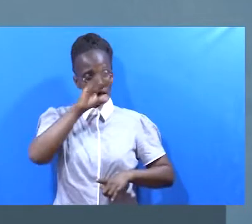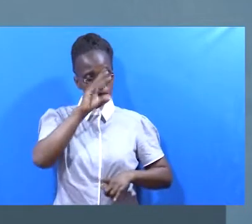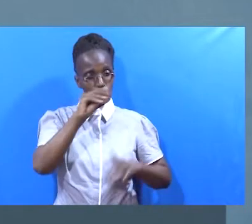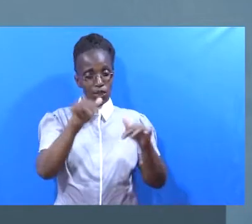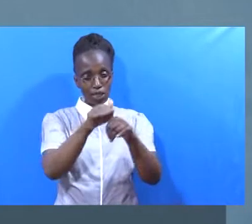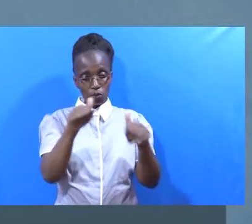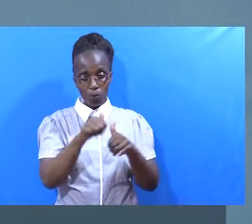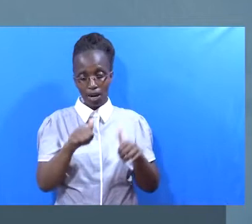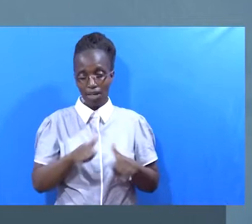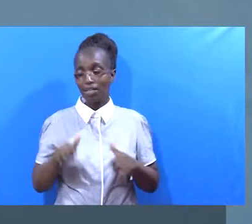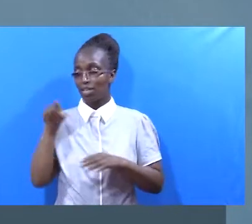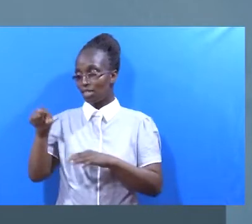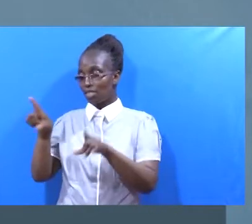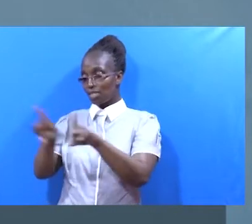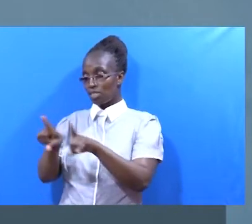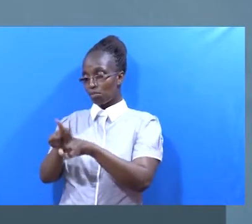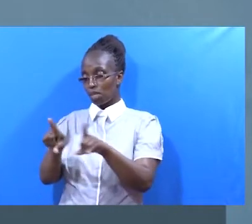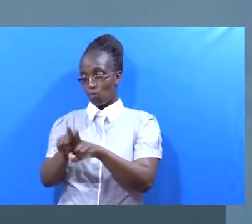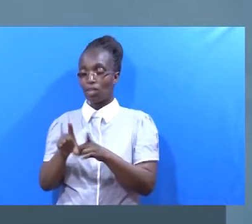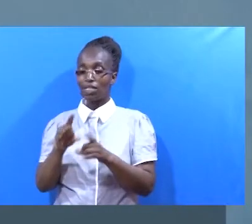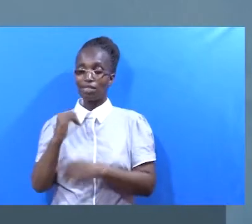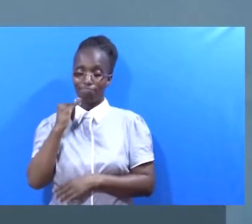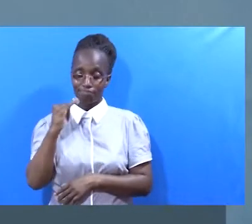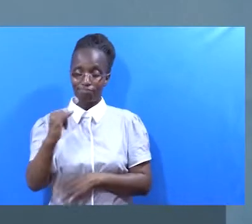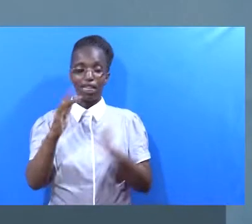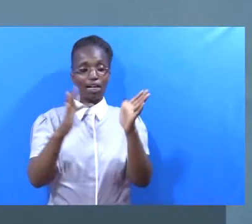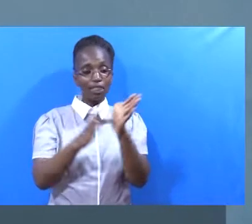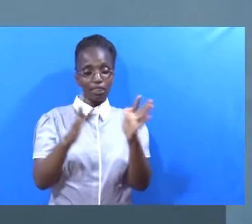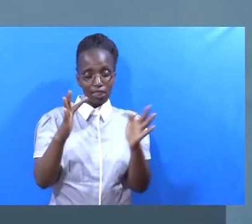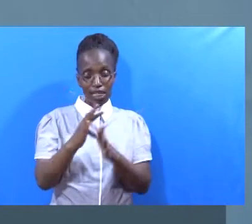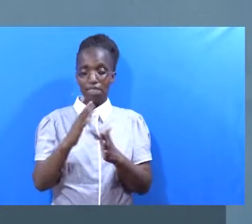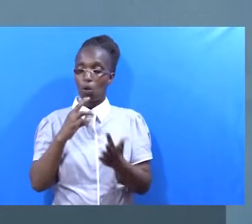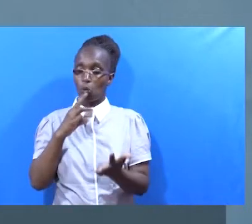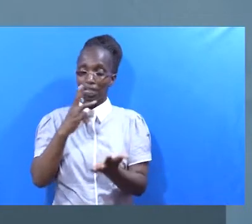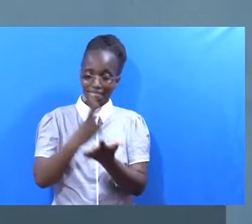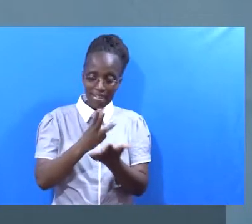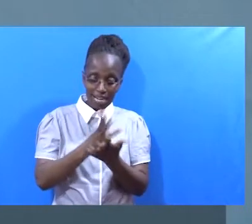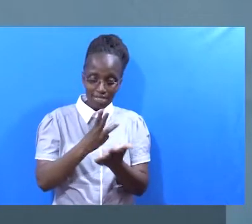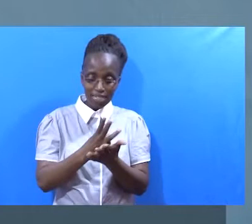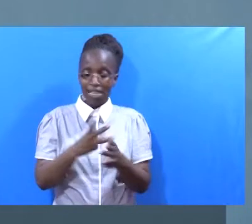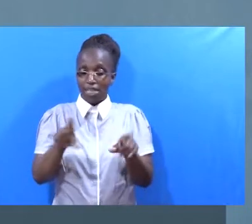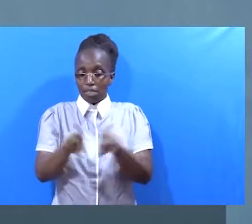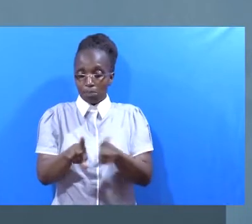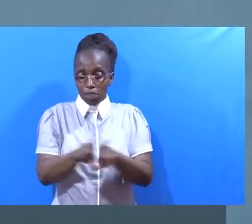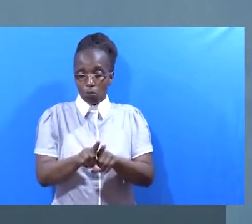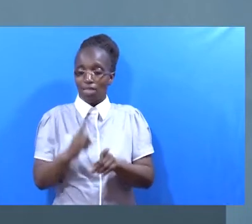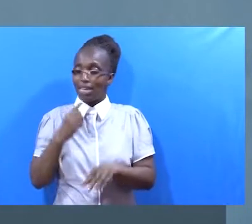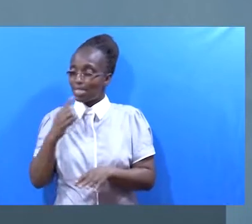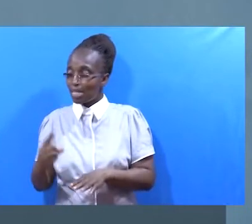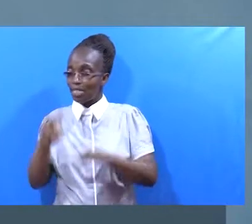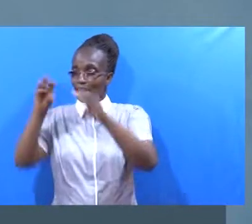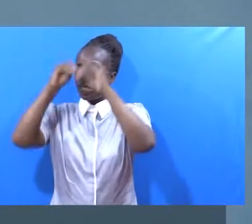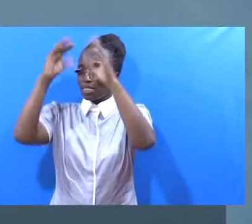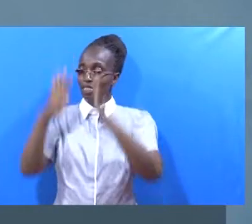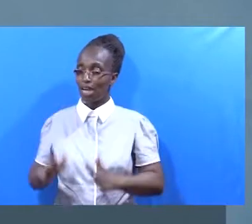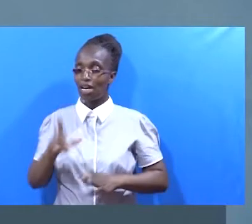nini mwani nathema Maana ndivyo ilivyo Yesu Kristo alishudia kwamba Vile walivyo